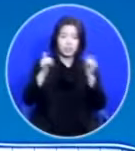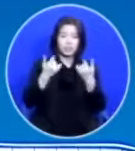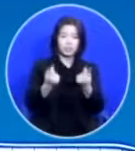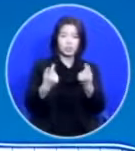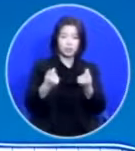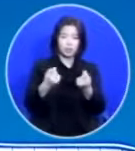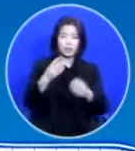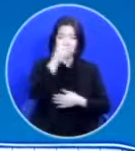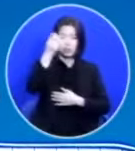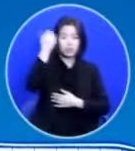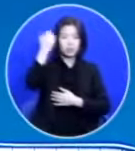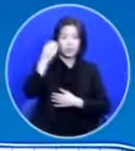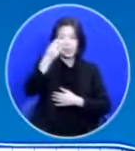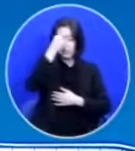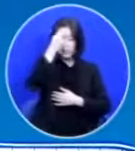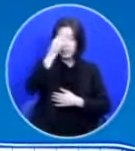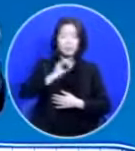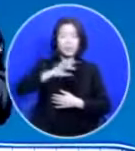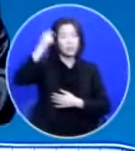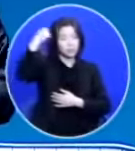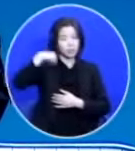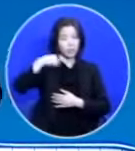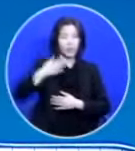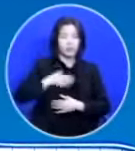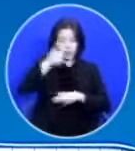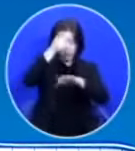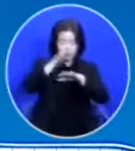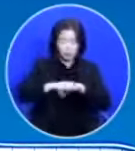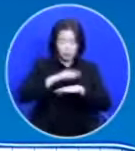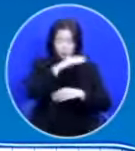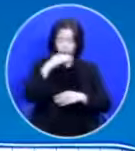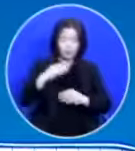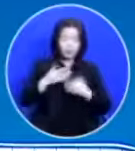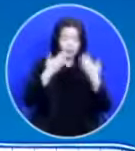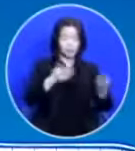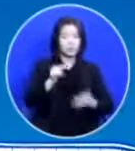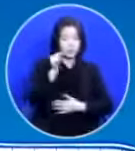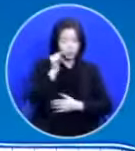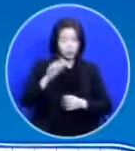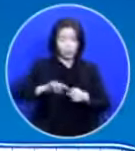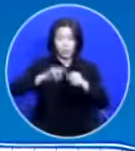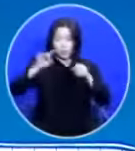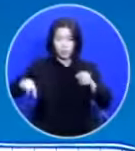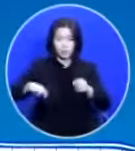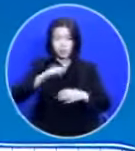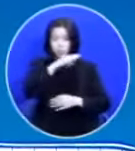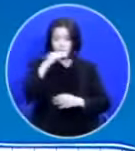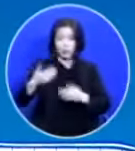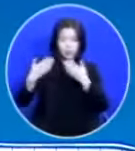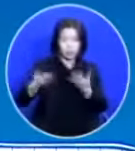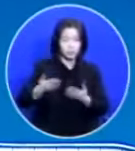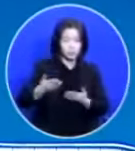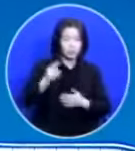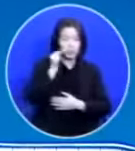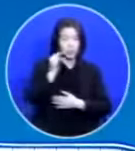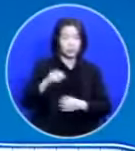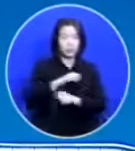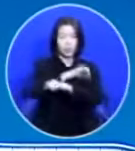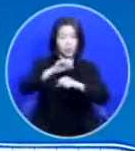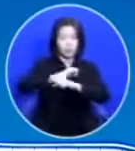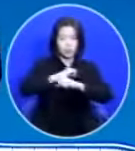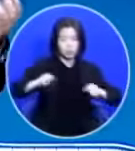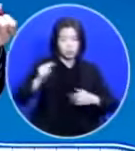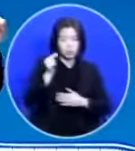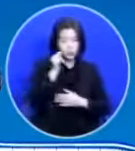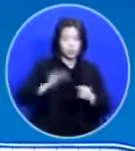살아요 내가 예배 제대로 못 드린 거 내가 11절 제대로 못한 거 내가 용서하지 못한 거 내가 사랑하지 못한 거